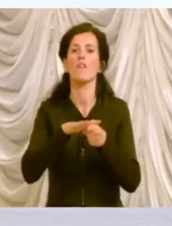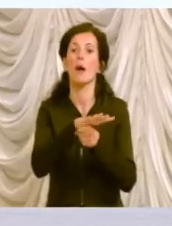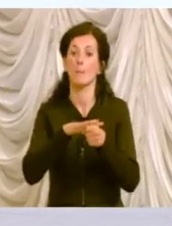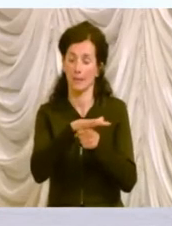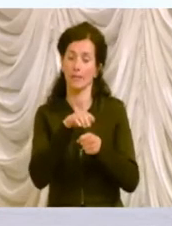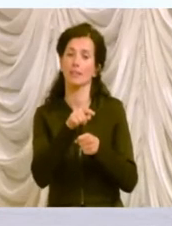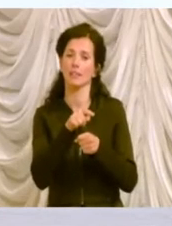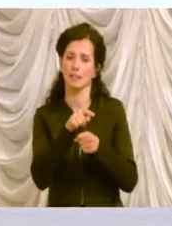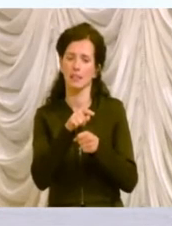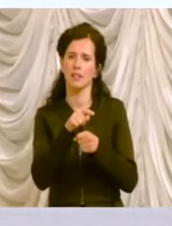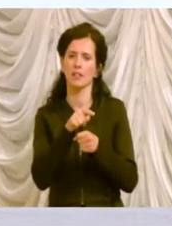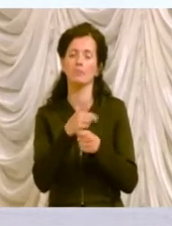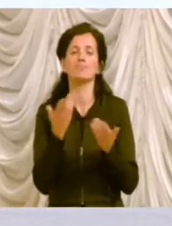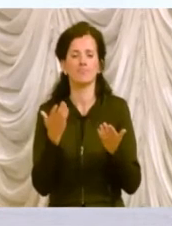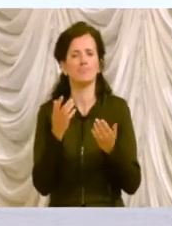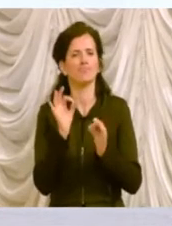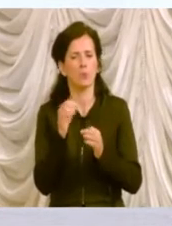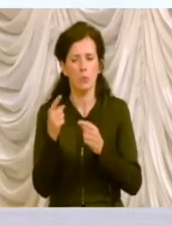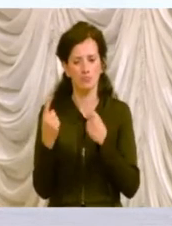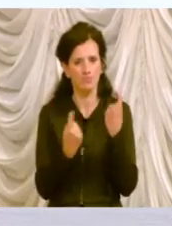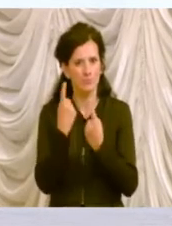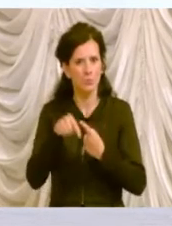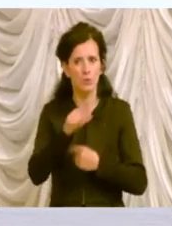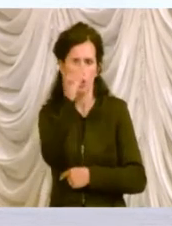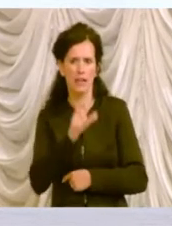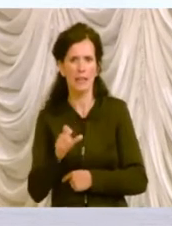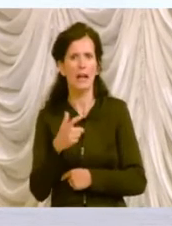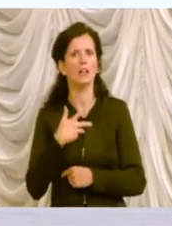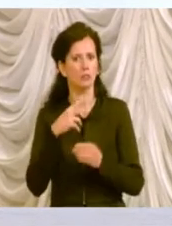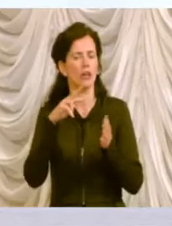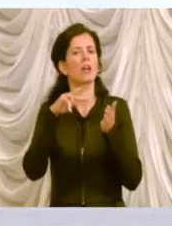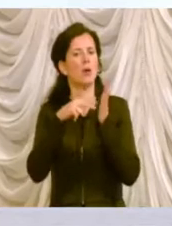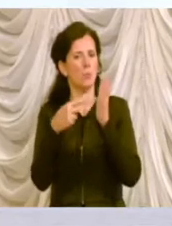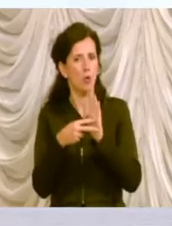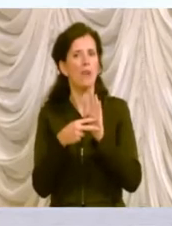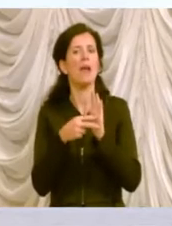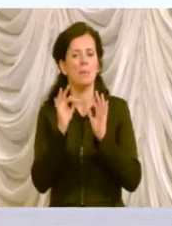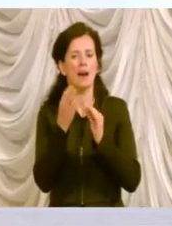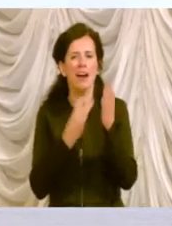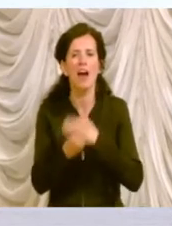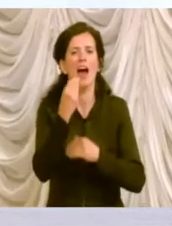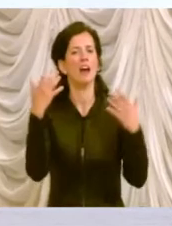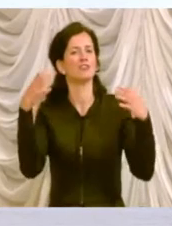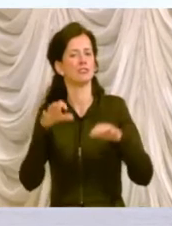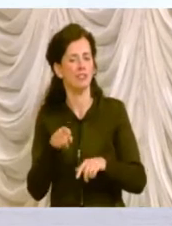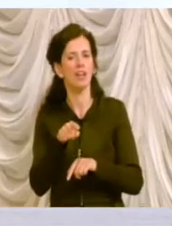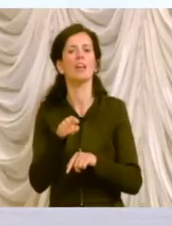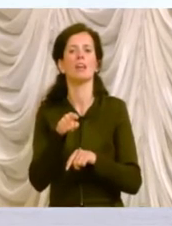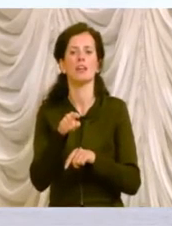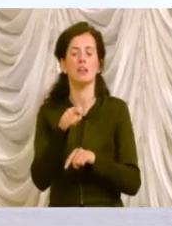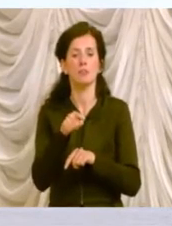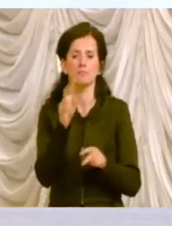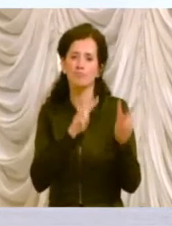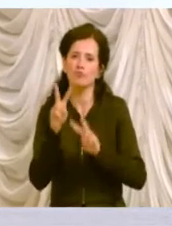un grosso problema che stiamo riscontrando in Italia negli ultimi anni la denatalità per valorizzare ancor più la